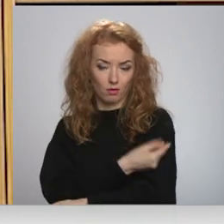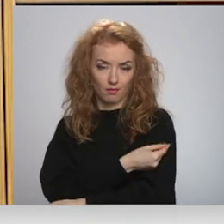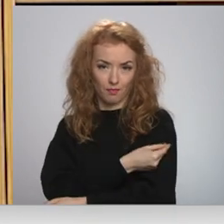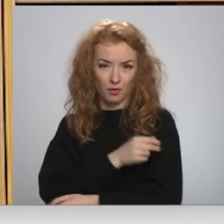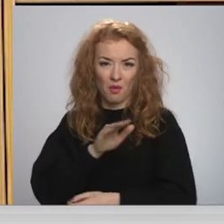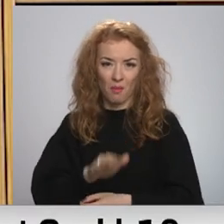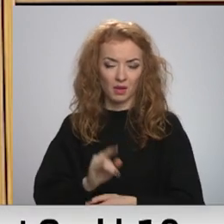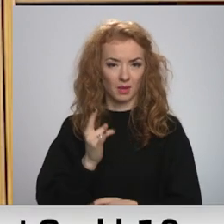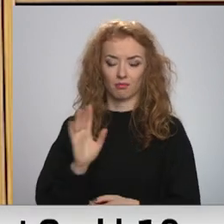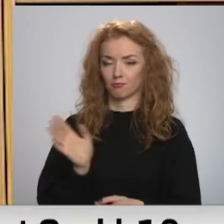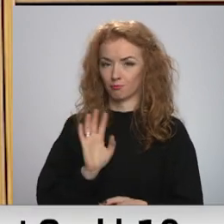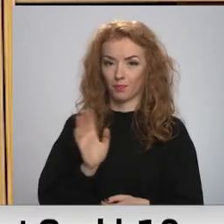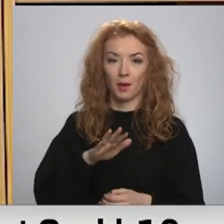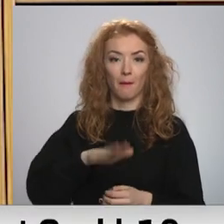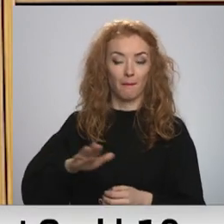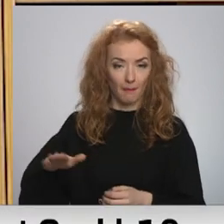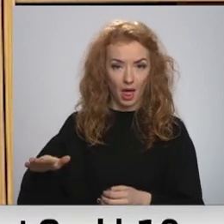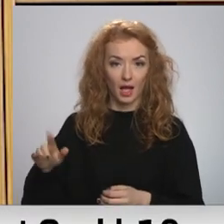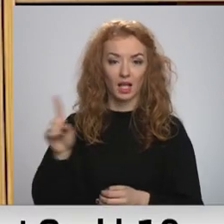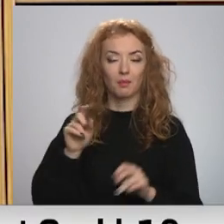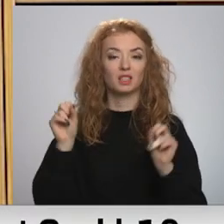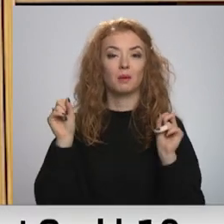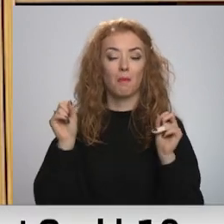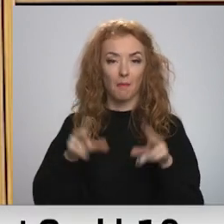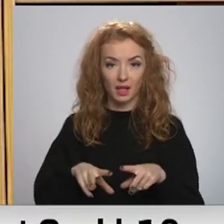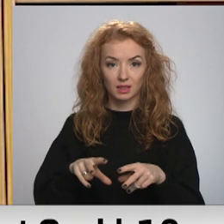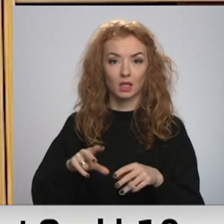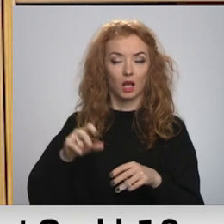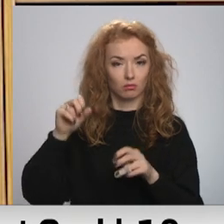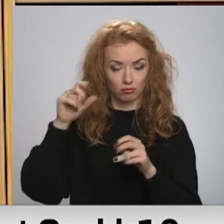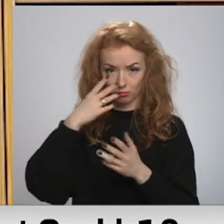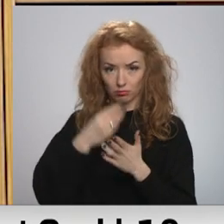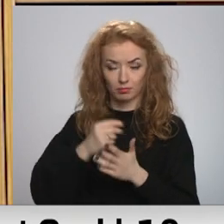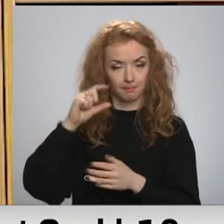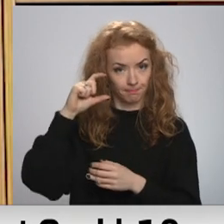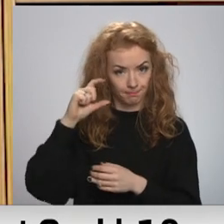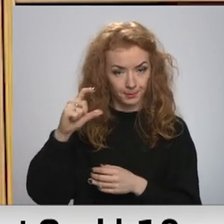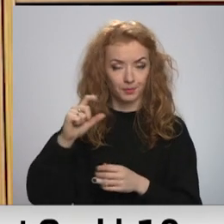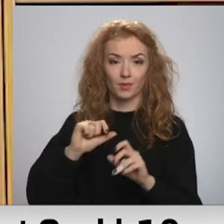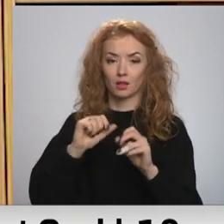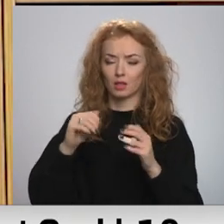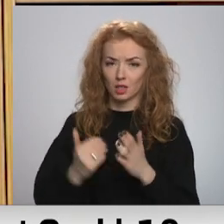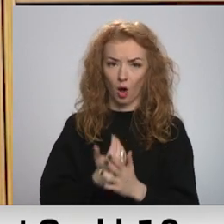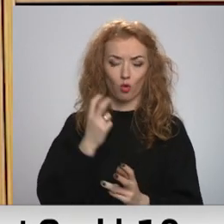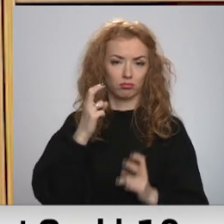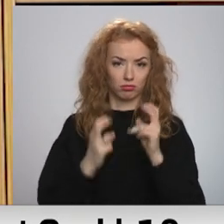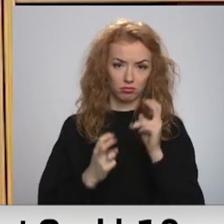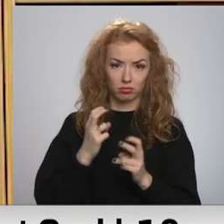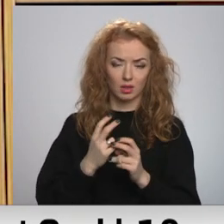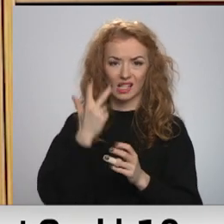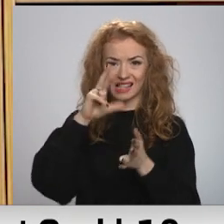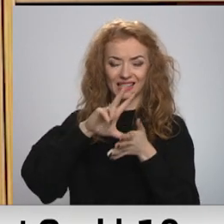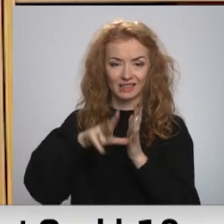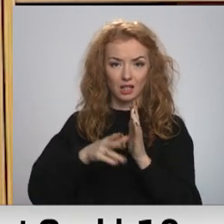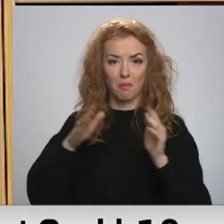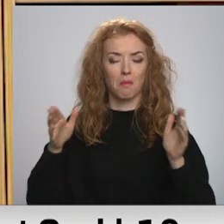mazāk kā devā. Bērniem ir speciālas vakcīnas, kas ir izveidots, ir pilnīgi citu devu, kas ir trīs